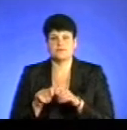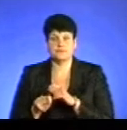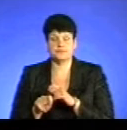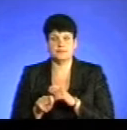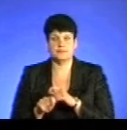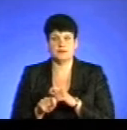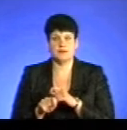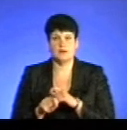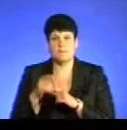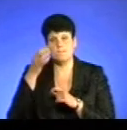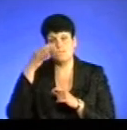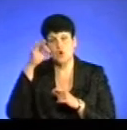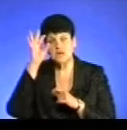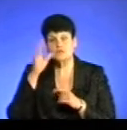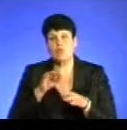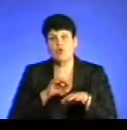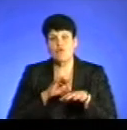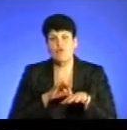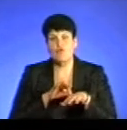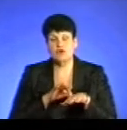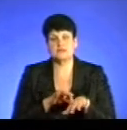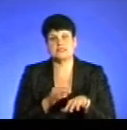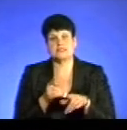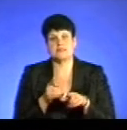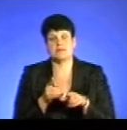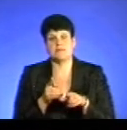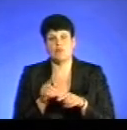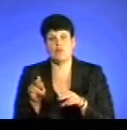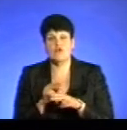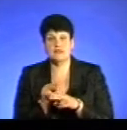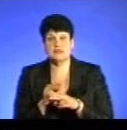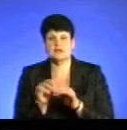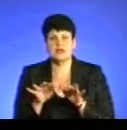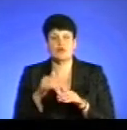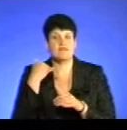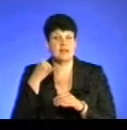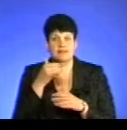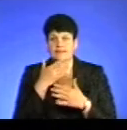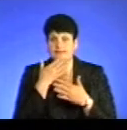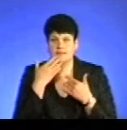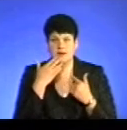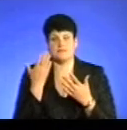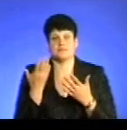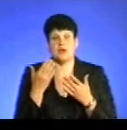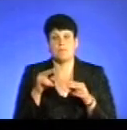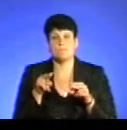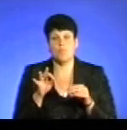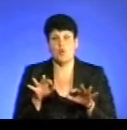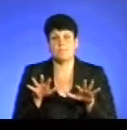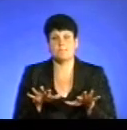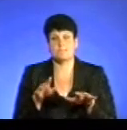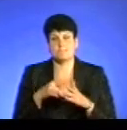поліцією зараз проводяться префактичні заходи в пішому порядку, Зокрема, коли викликів немає, а також по місту